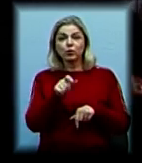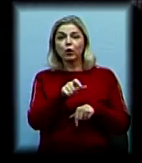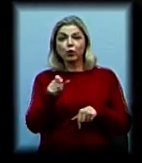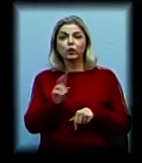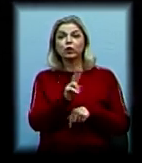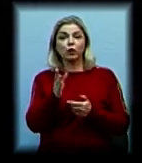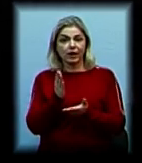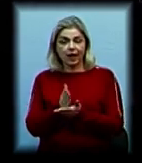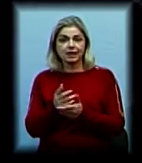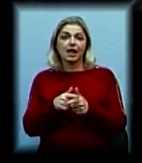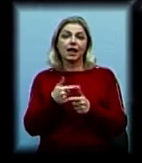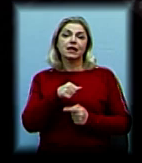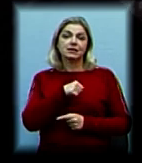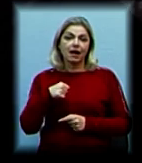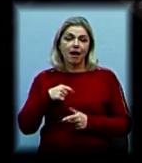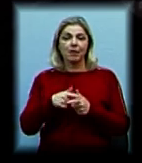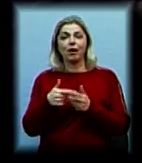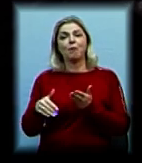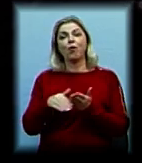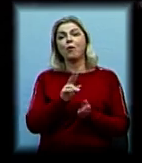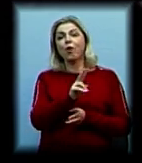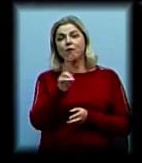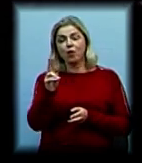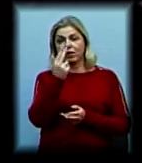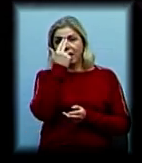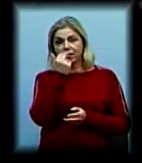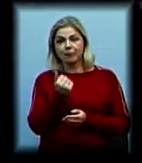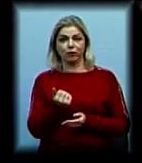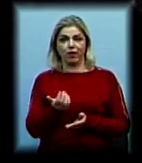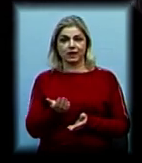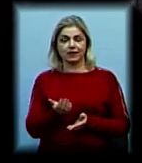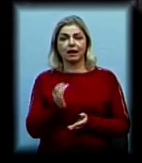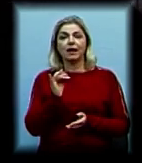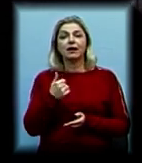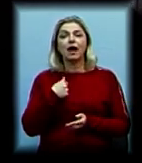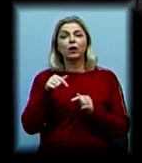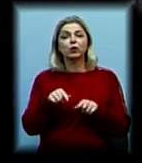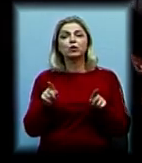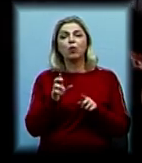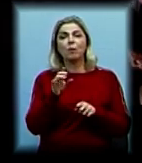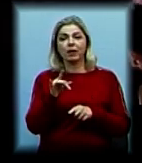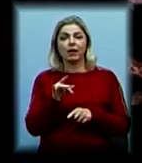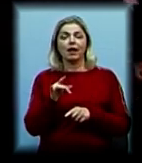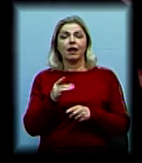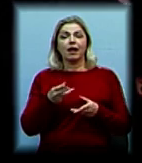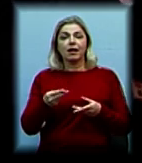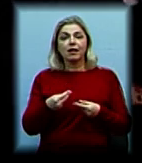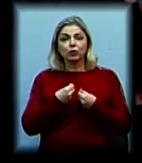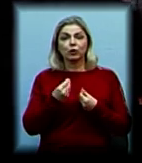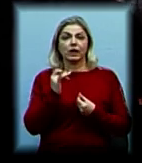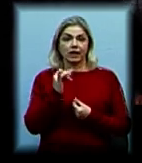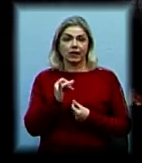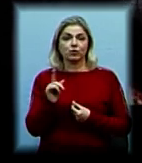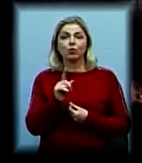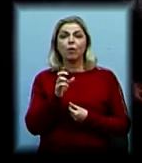самі або за допомогою когось адаптувалися. І я тут для того, щоб натхнутися, для того, щоб